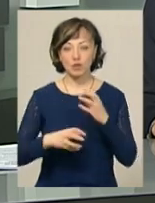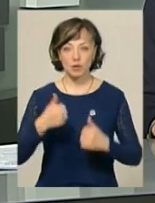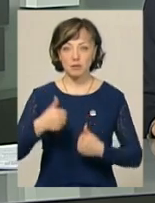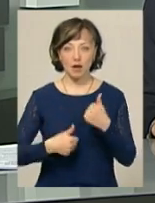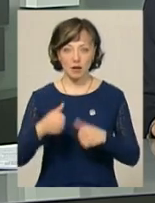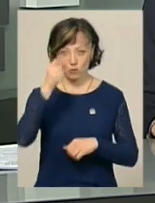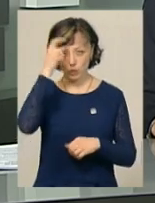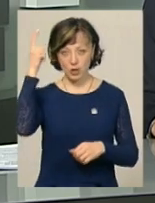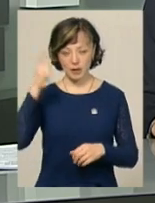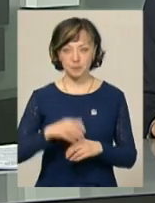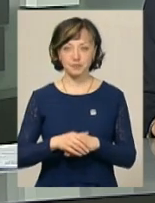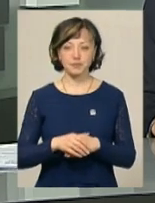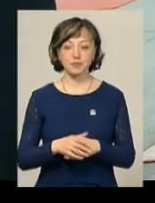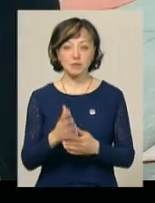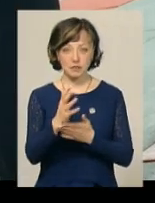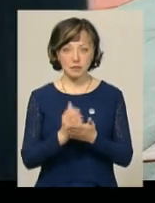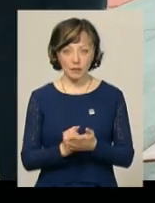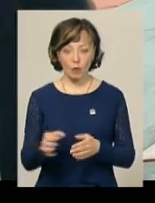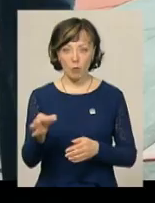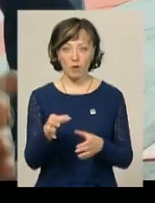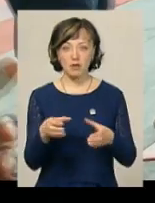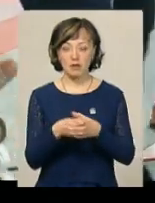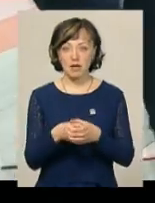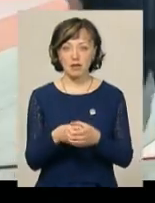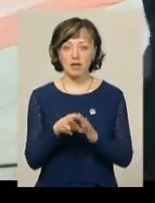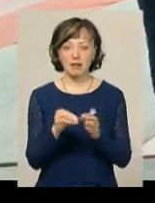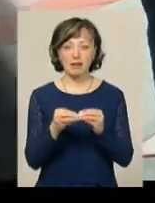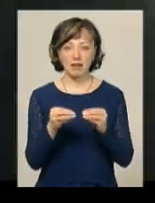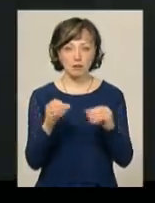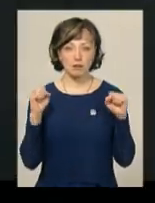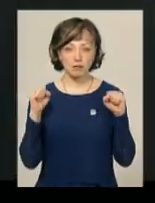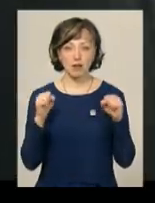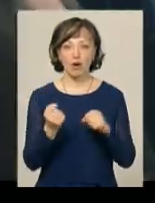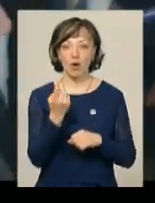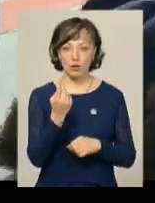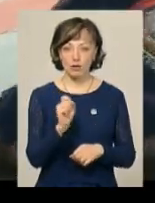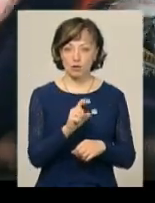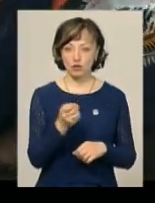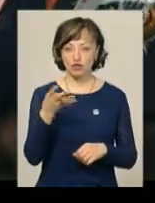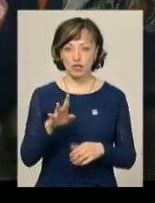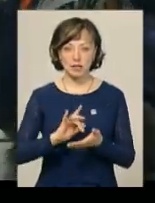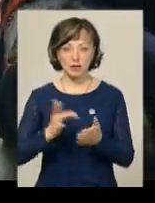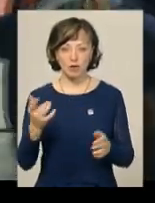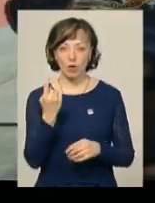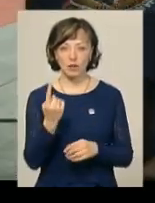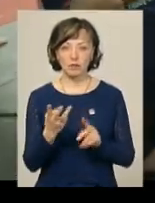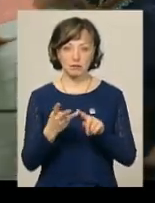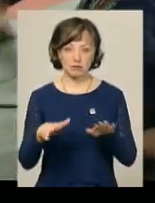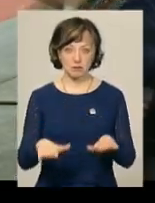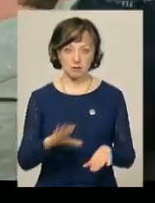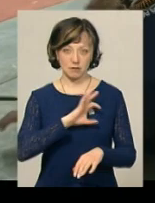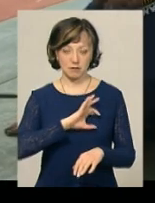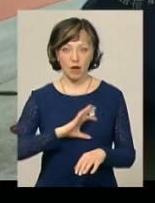змаганнях у Чехії. На рахунку збірної області, а до неї увійшли 10 спортсменів, одне золото, чотири срібла і одна бронза.